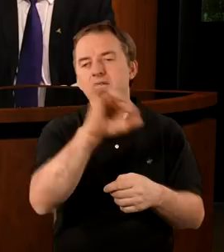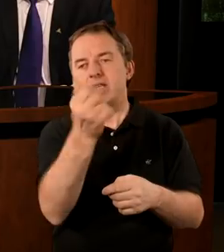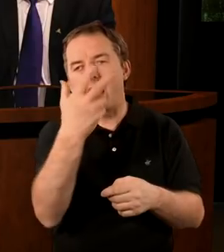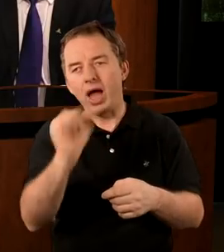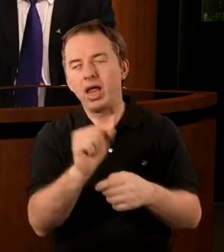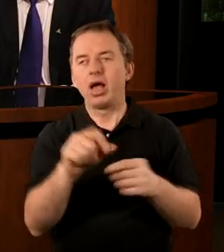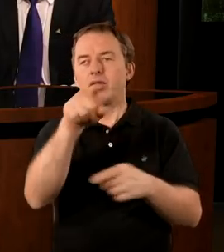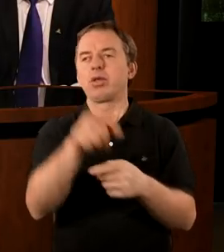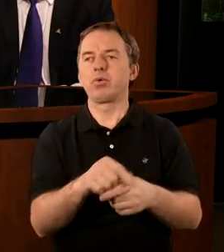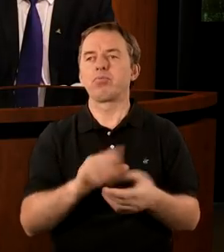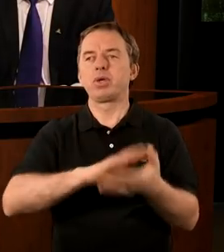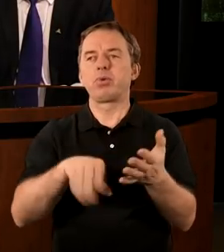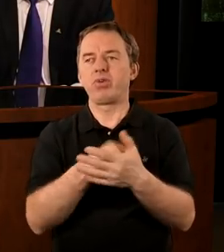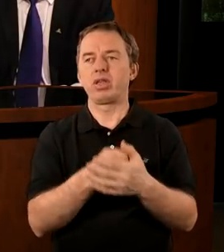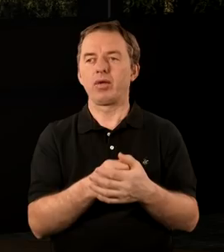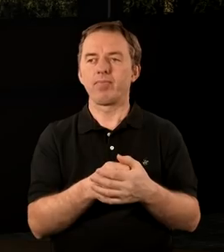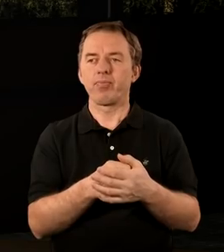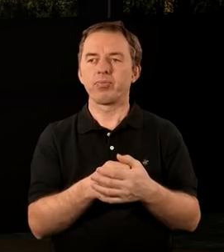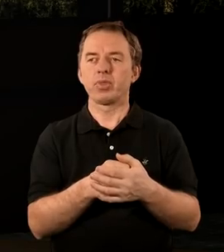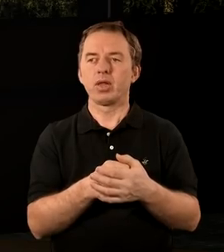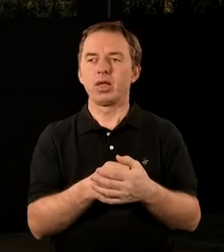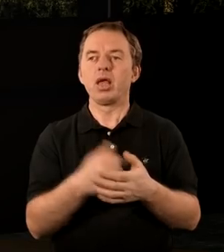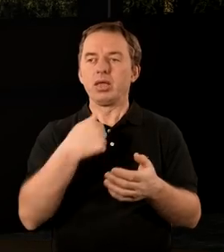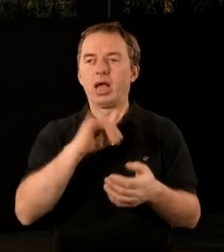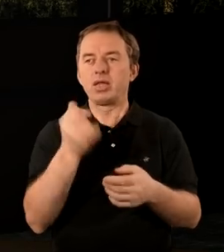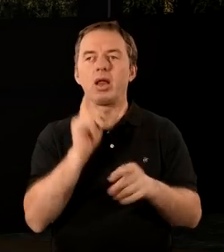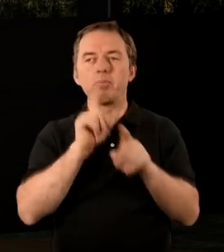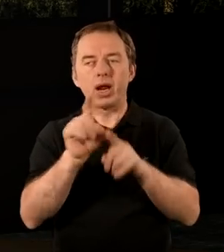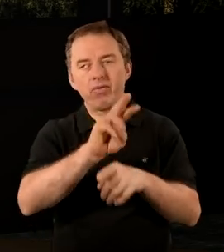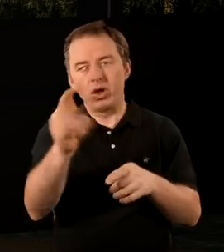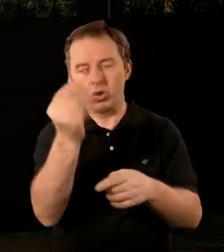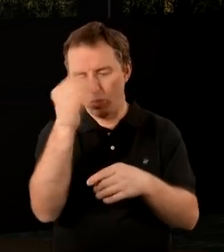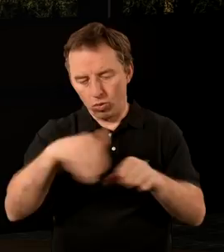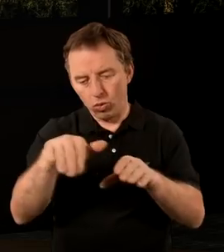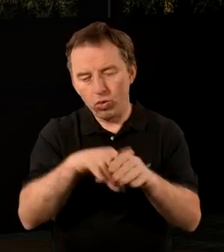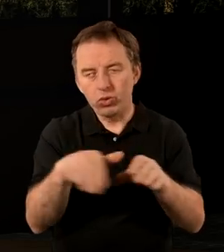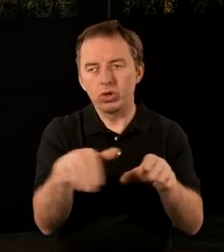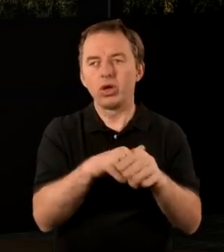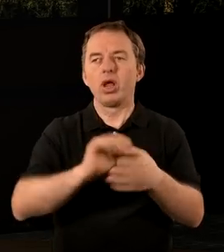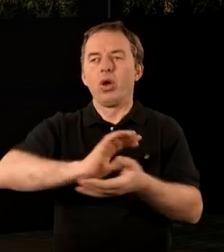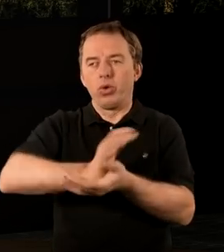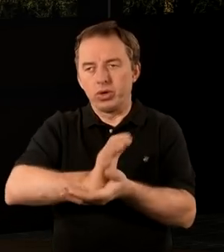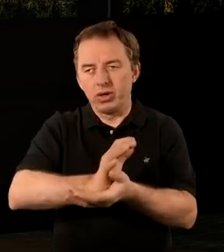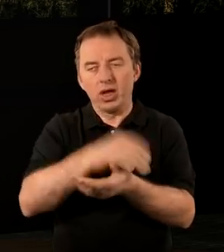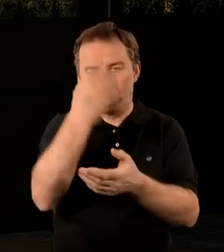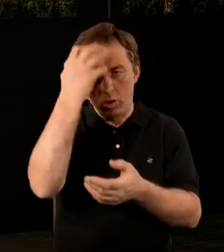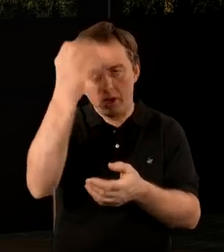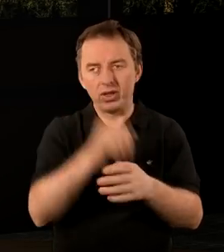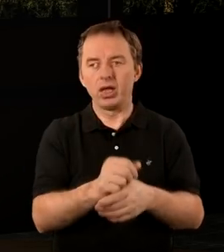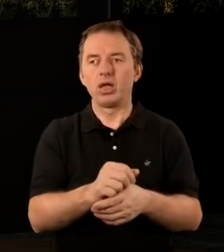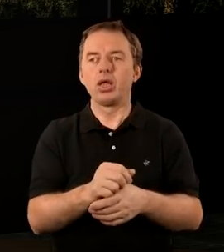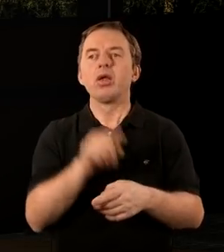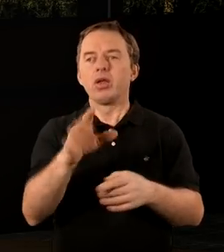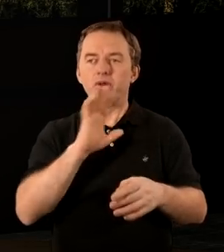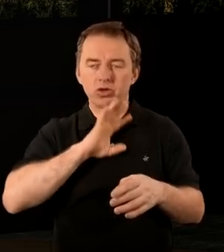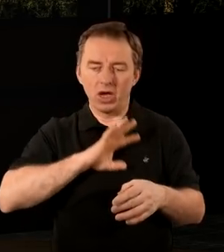w tej księdze? Ja, Jan, brat wasz i uczestnik w ucisku i w królestwie